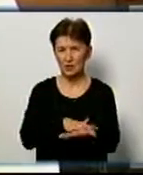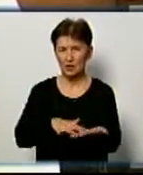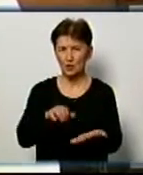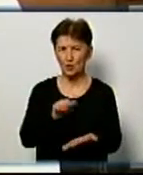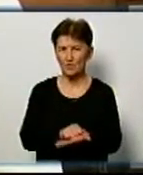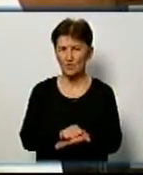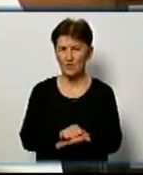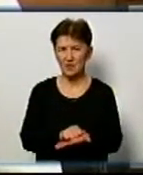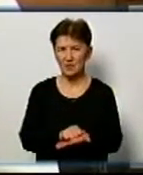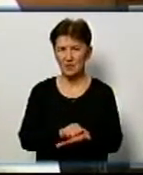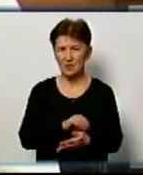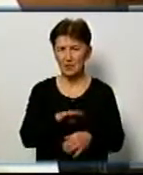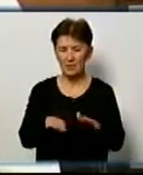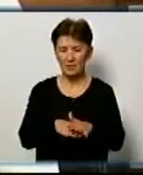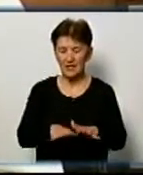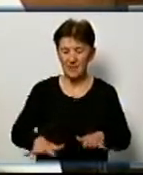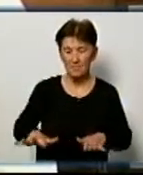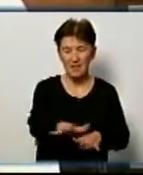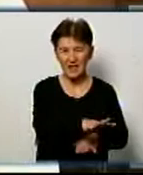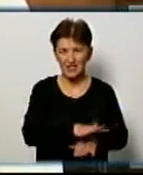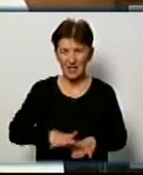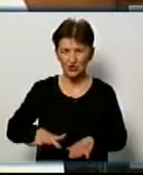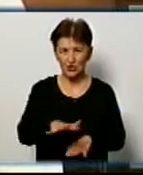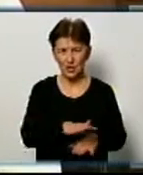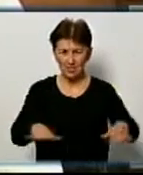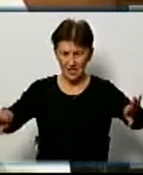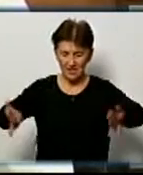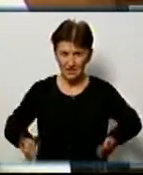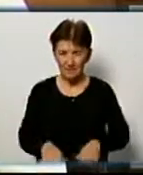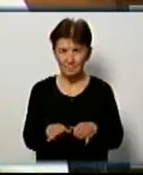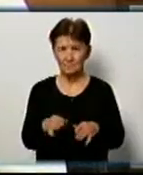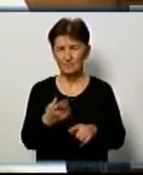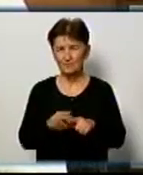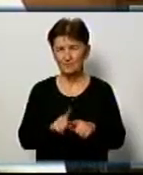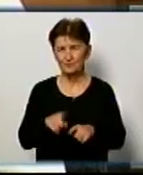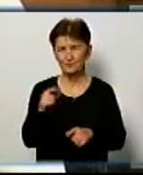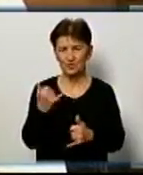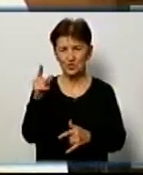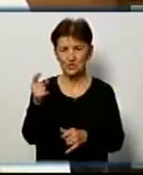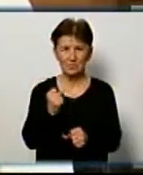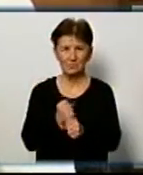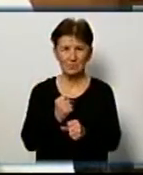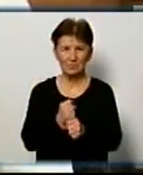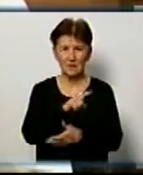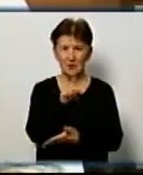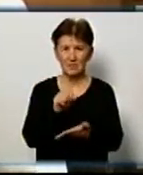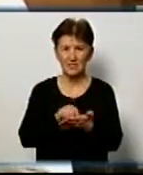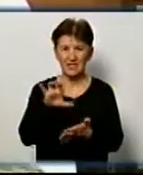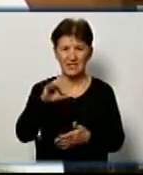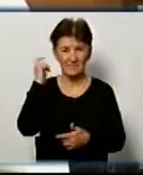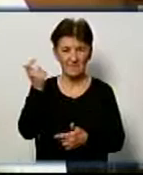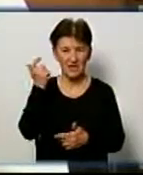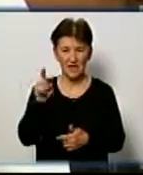майданчиком літнього кафе, що за чорною кавою знаходиться. Це зараз узгодимо питання з власниками